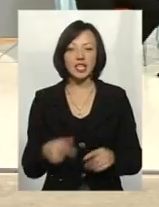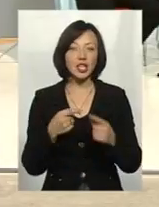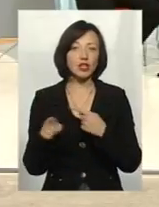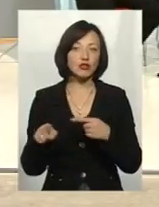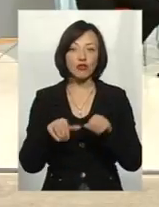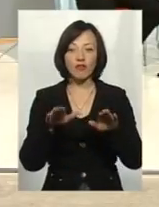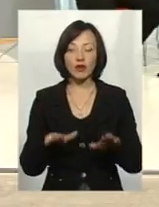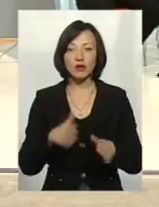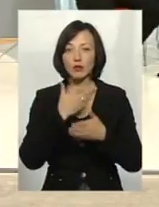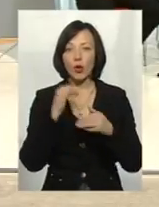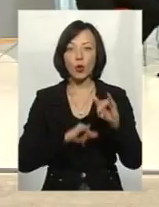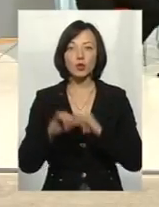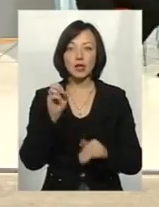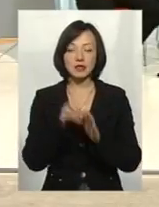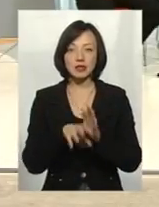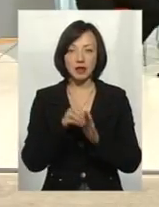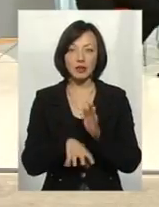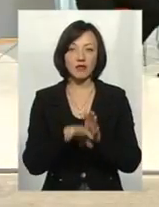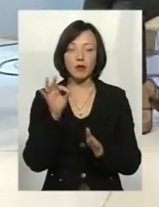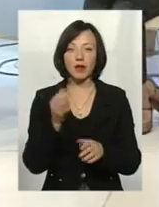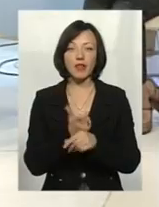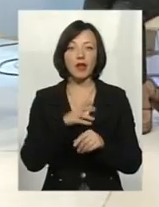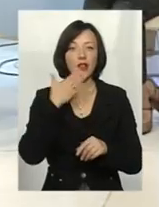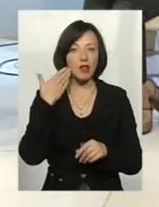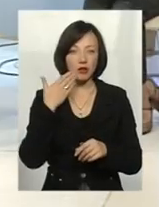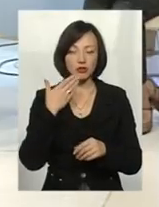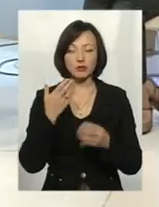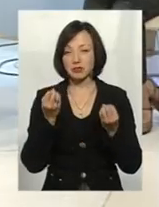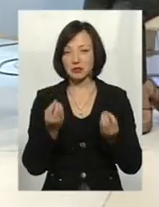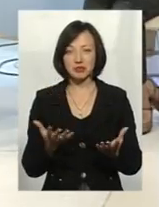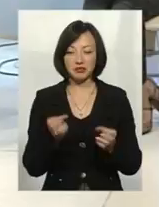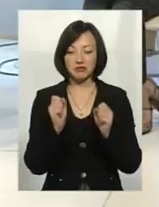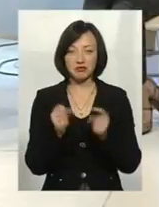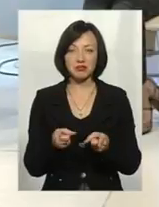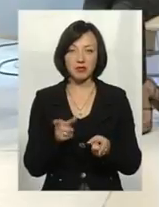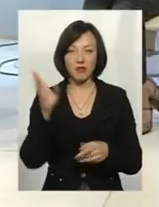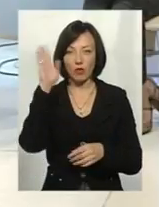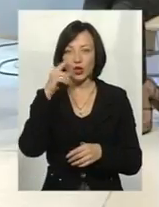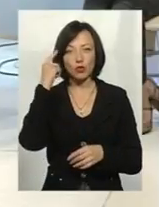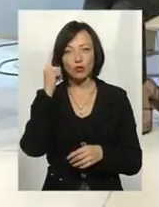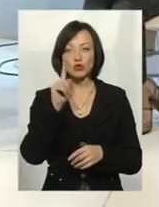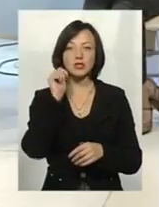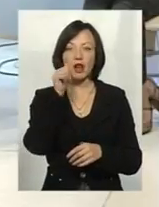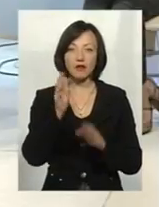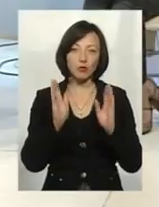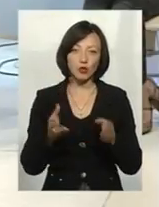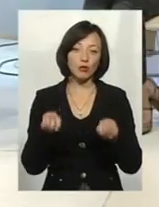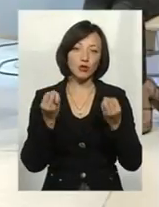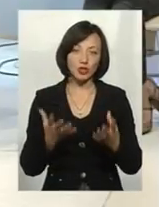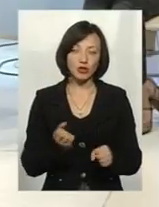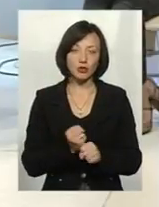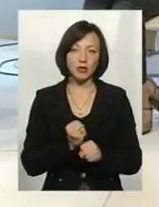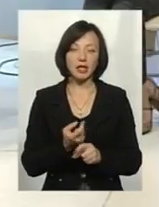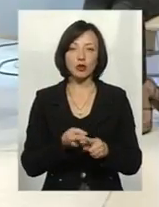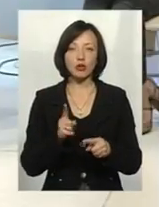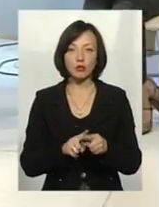будь-якої кляскі дати, вона вибирає найлегший шлях. Найпростіше. Так, вона не думає, що буде завтра, їй так проще зробити.